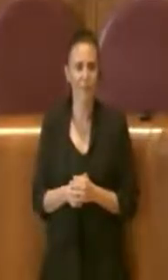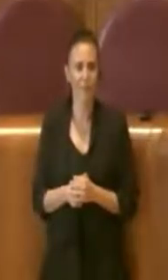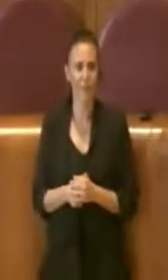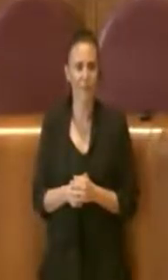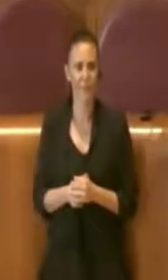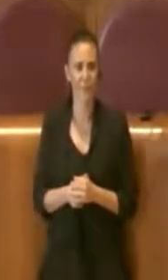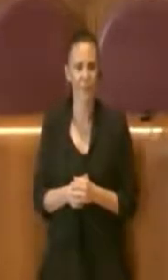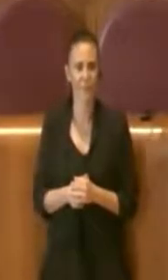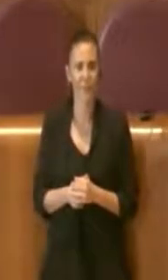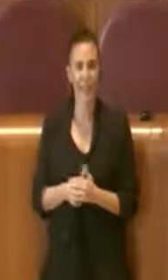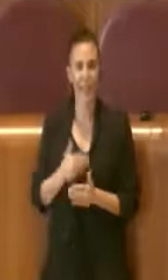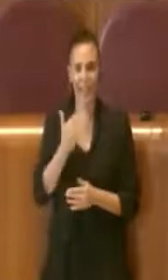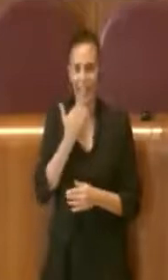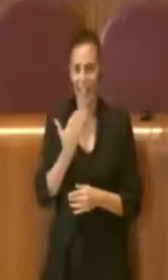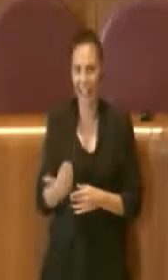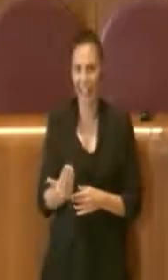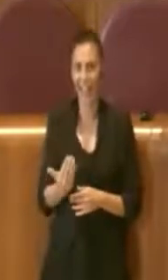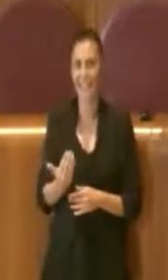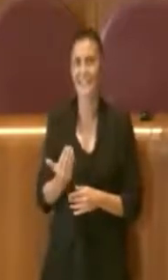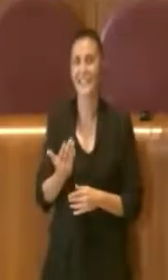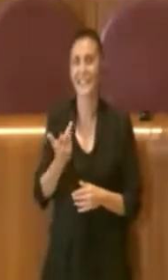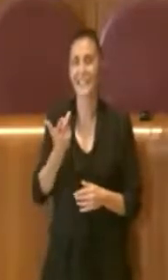Grazie Presidente,